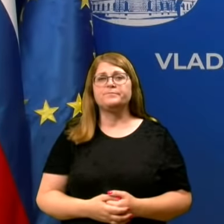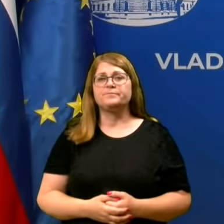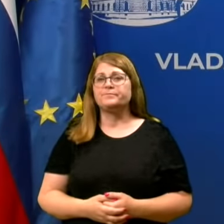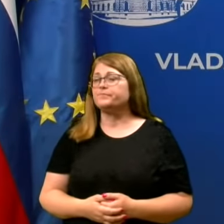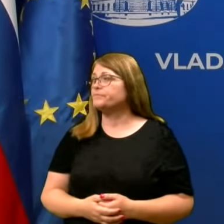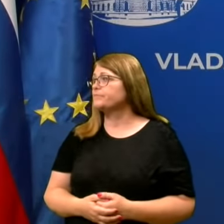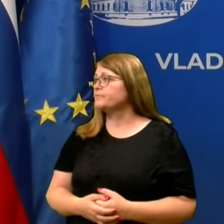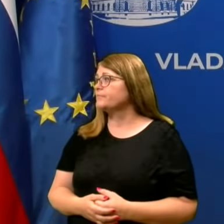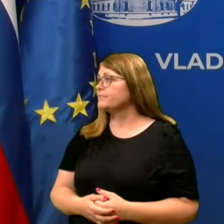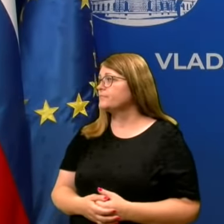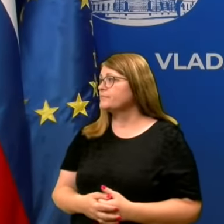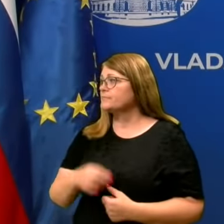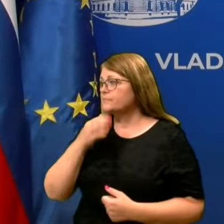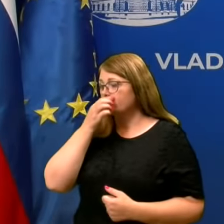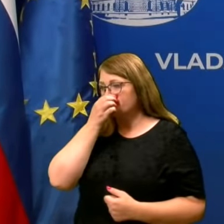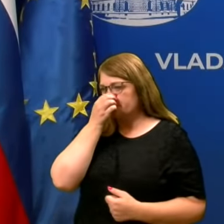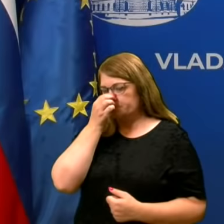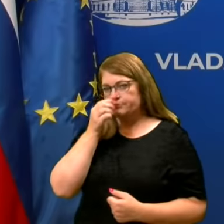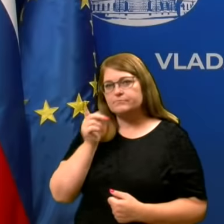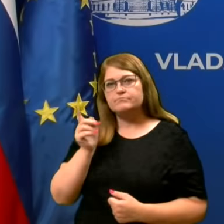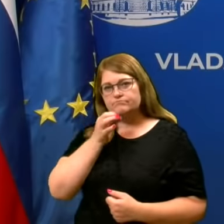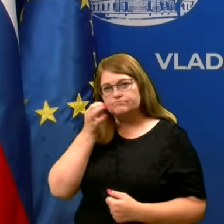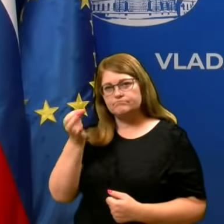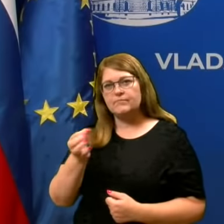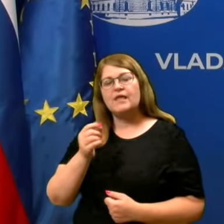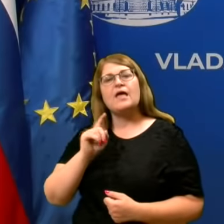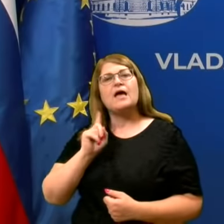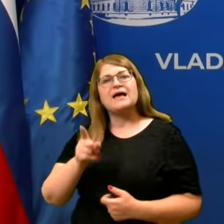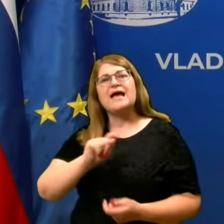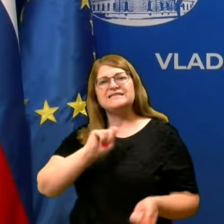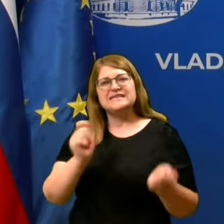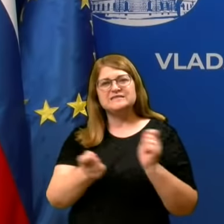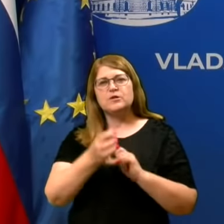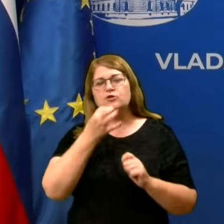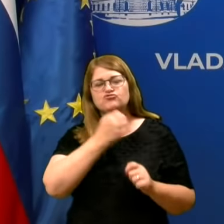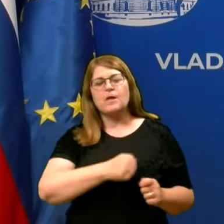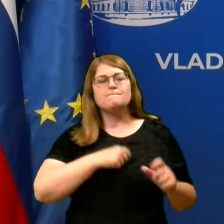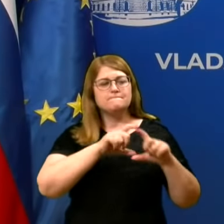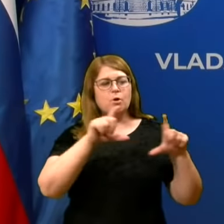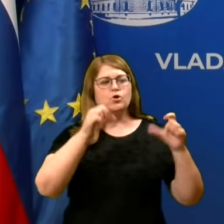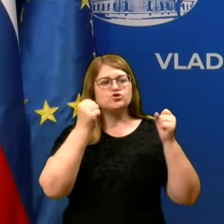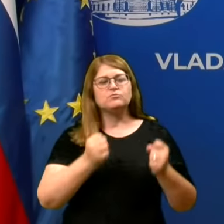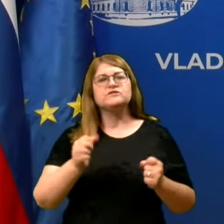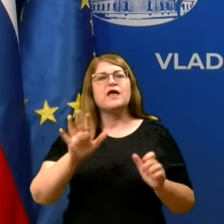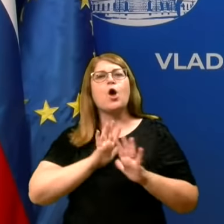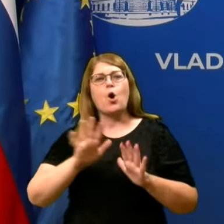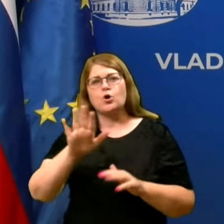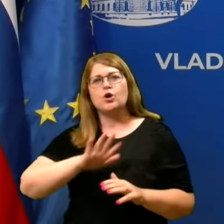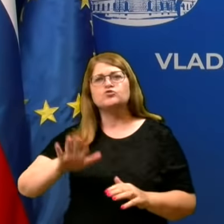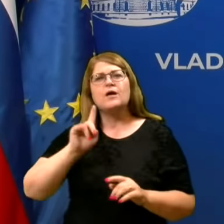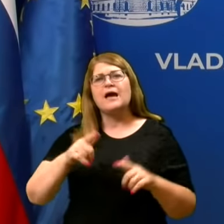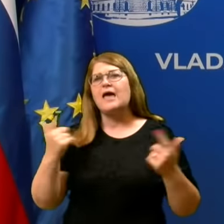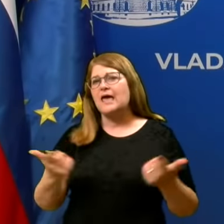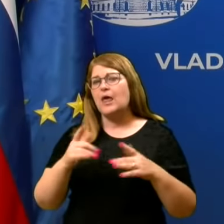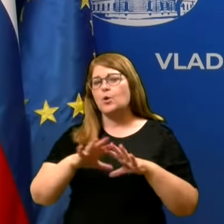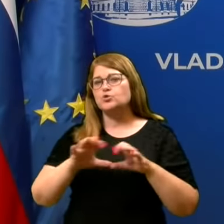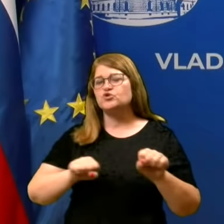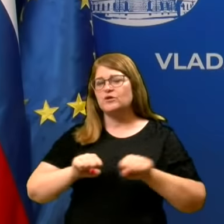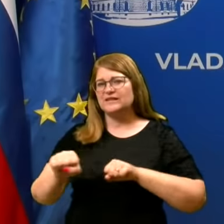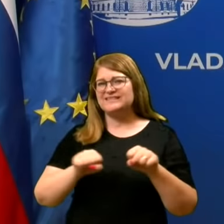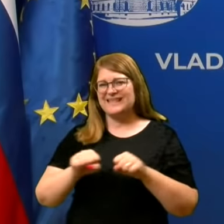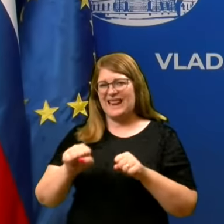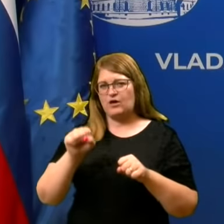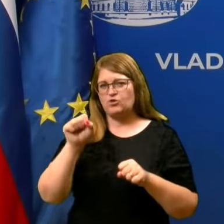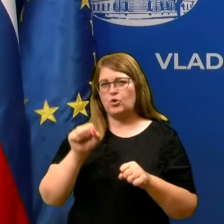se v tem oziru spremeni, če bolnišnica postane ogroženo območil? Kaj lahko stori direktor? Lahko od